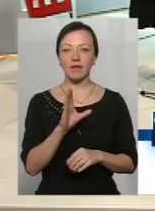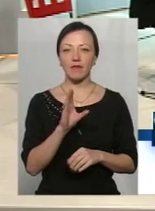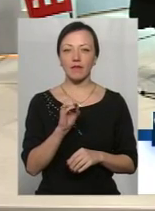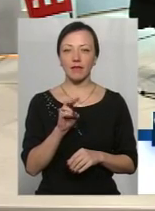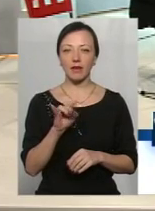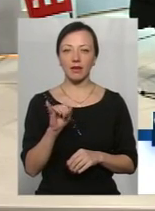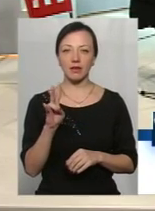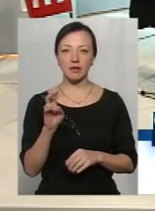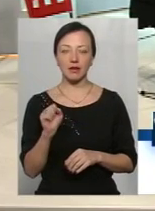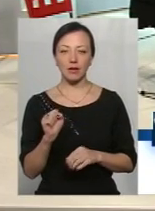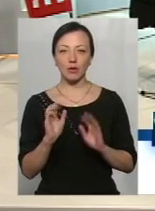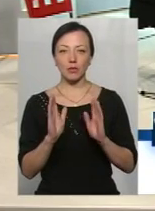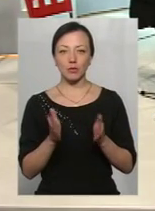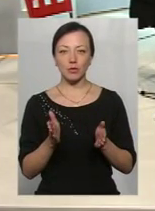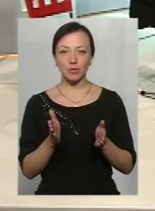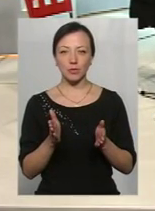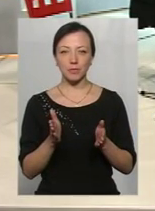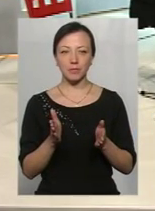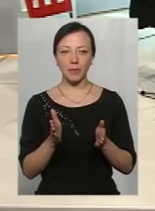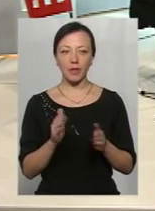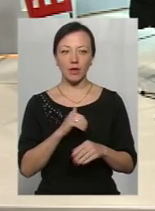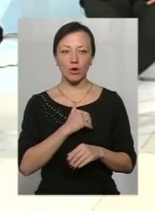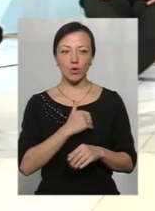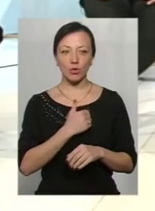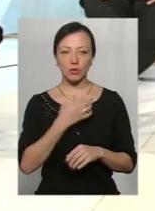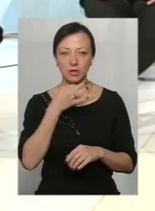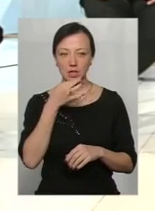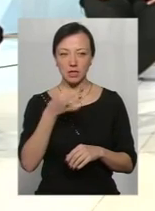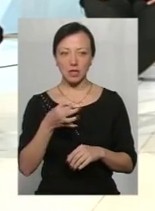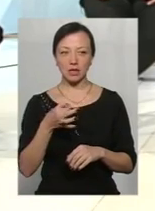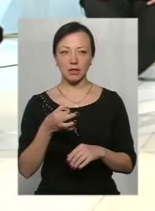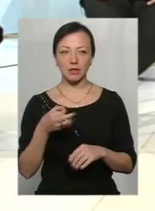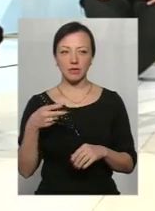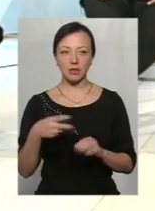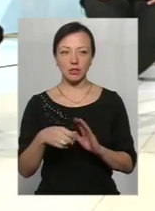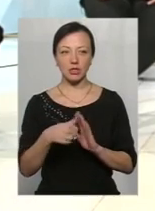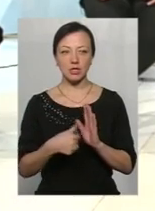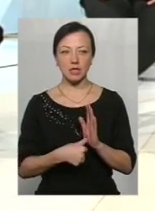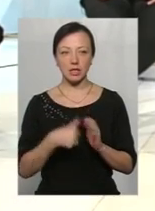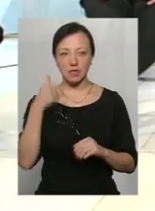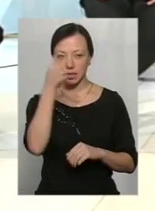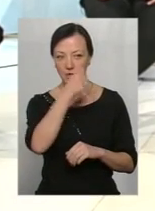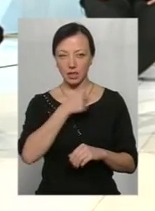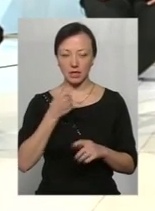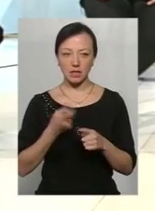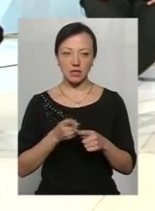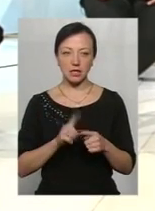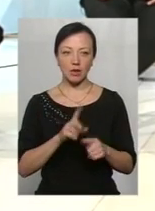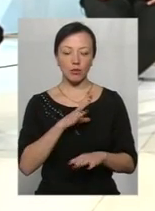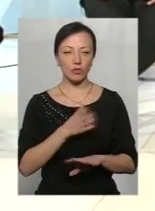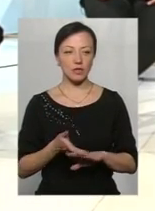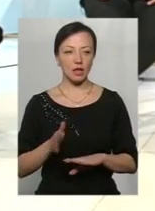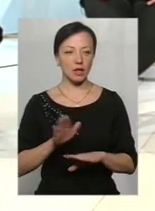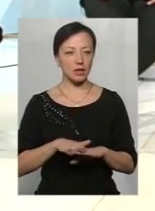Веліна, дуже буду. Ну, хочу сказати про те, що дійсно 2016 рік це був складним